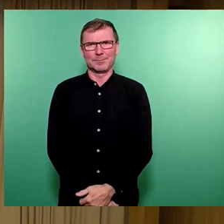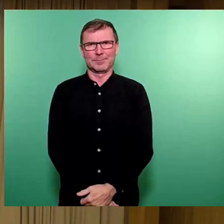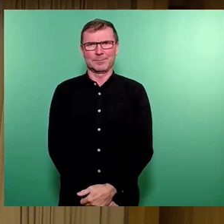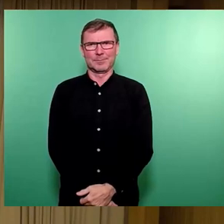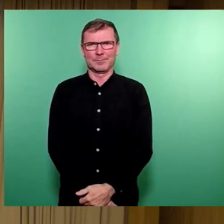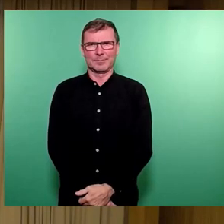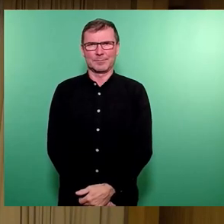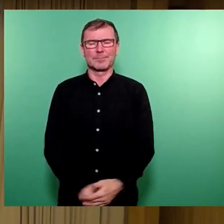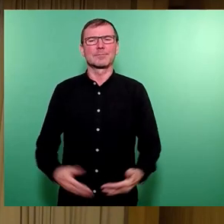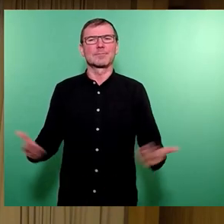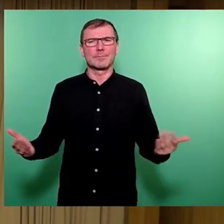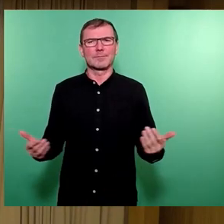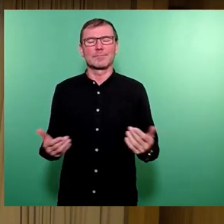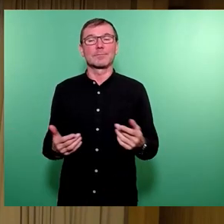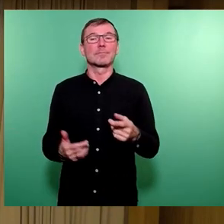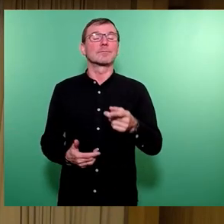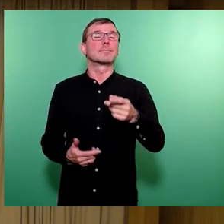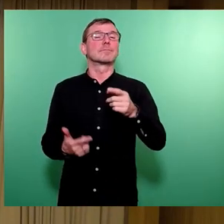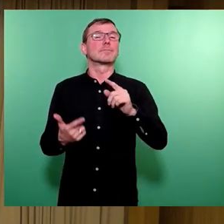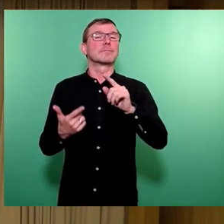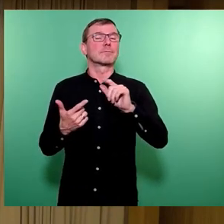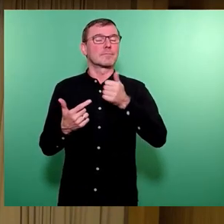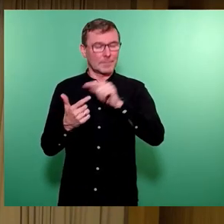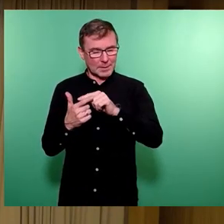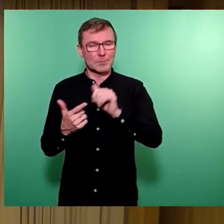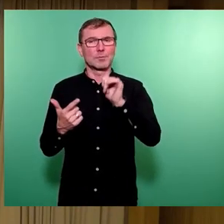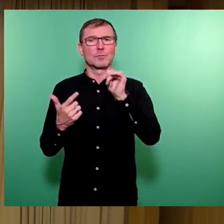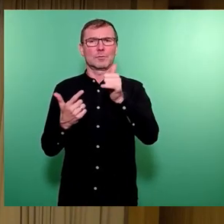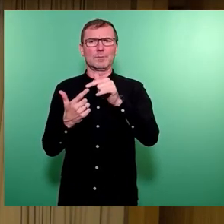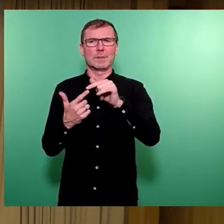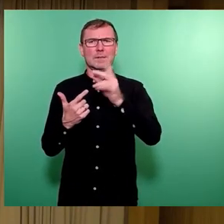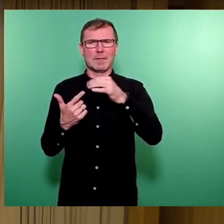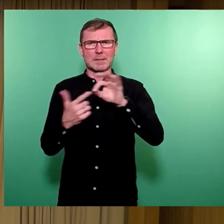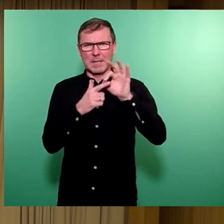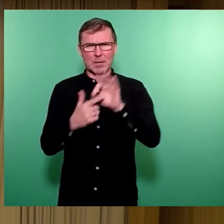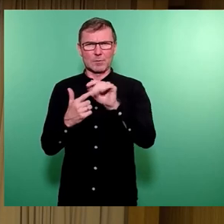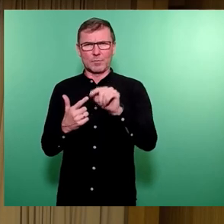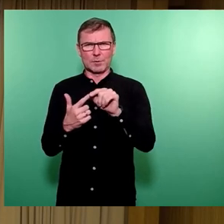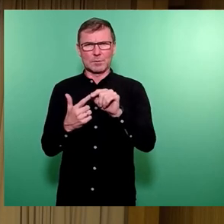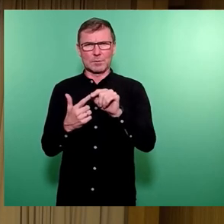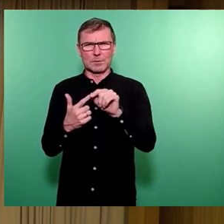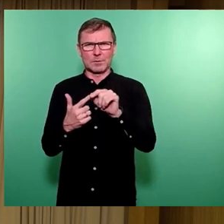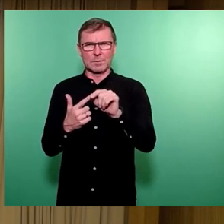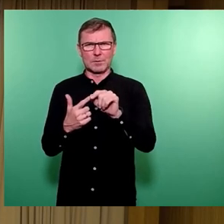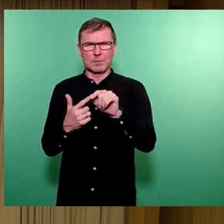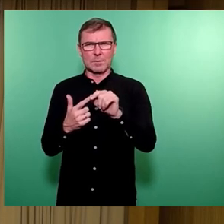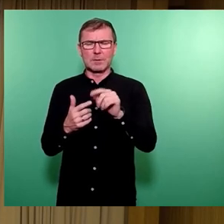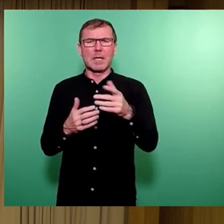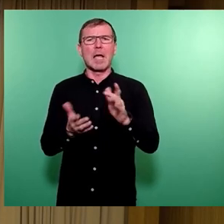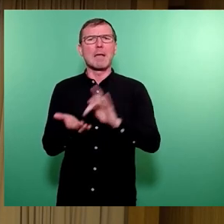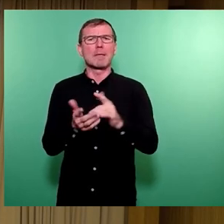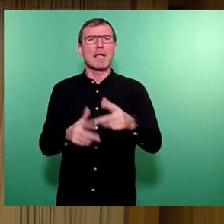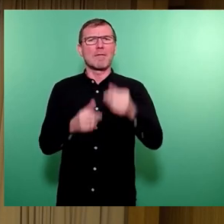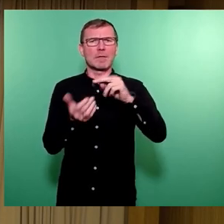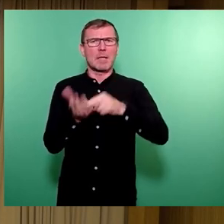Also, erstens stimmt es nicht. Zweitens habe ich ausgeführt, dass Sie es dann selber in die Mittelfristplanung aufnehmen müssen,